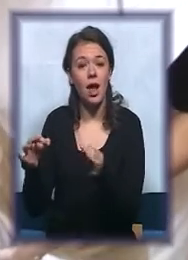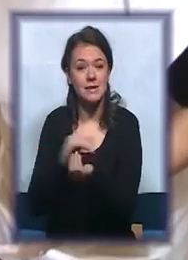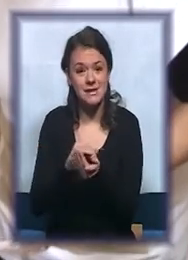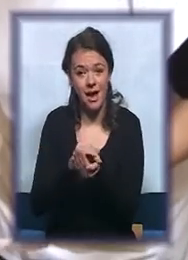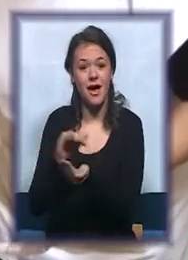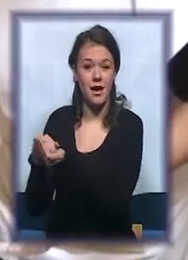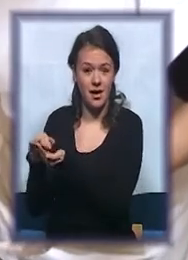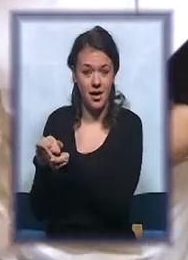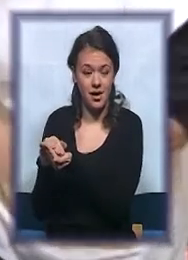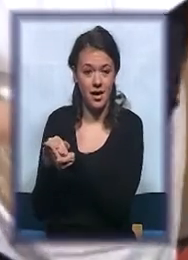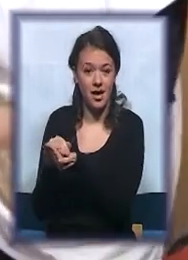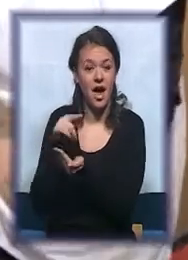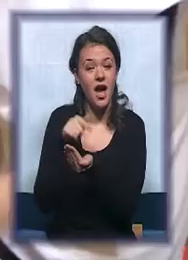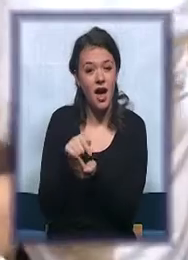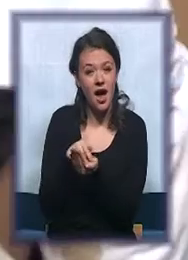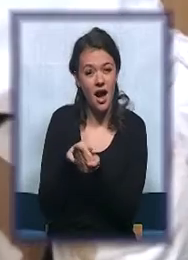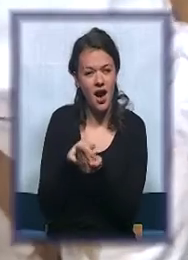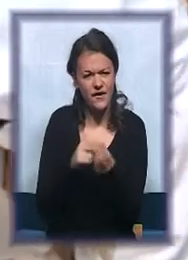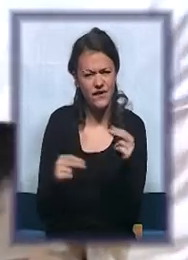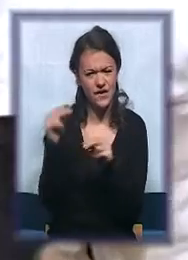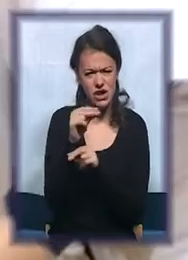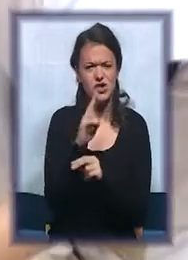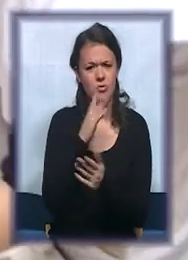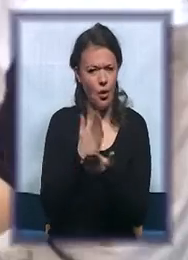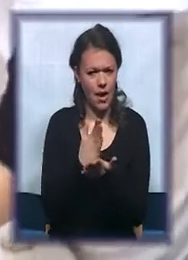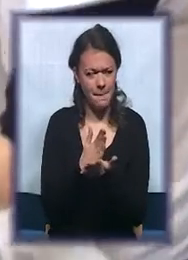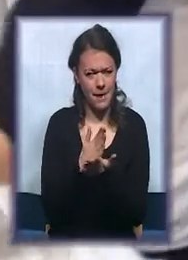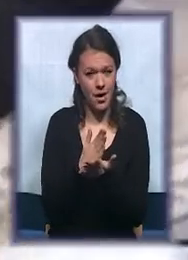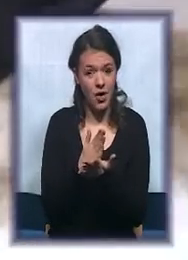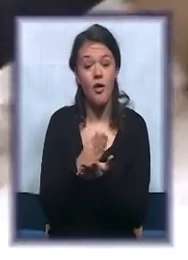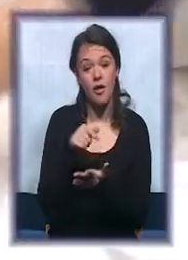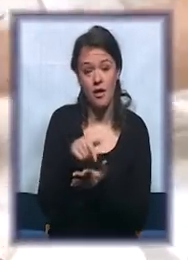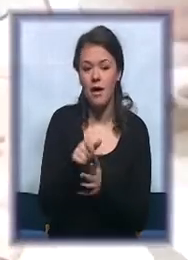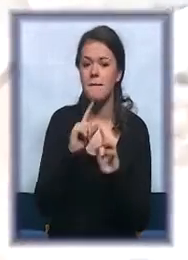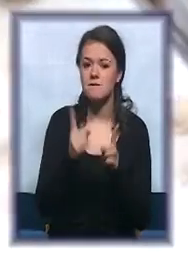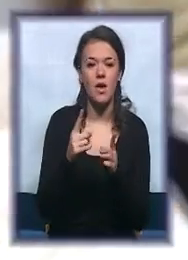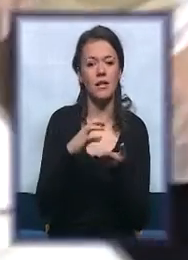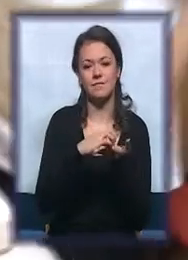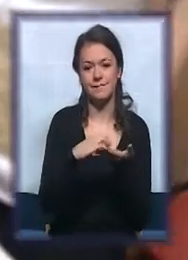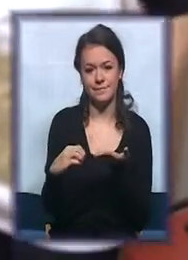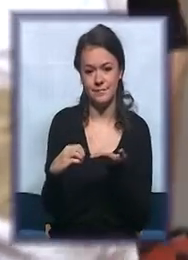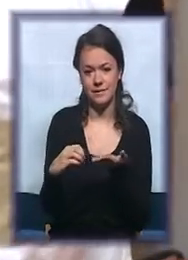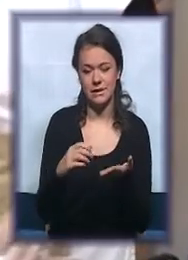Taj višak koji je bio na livenju. Evo ga ovde. Taj višak mora se skine.